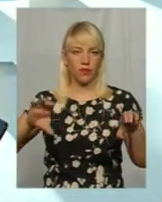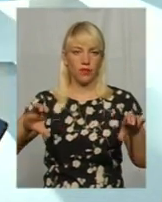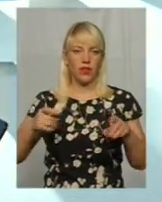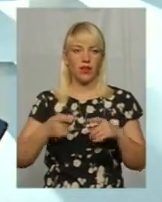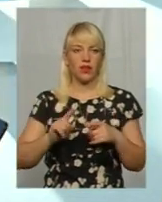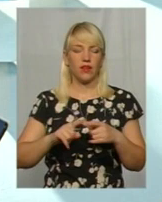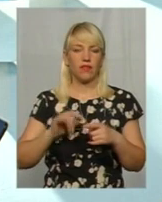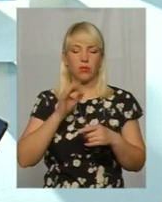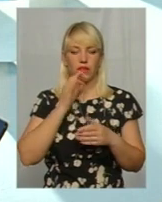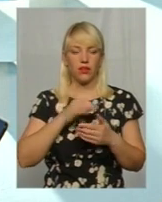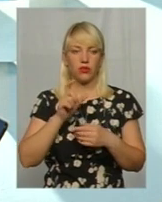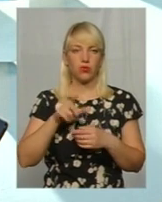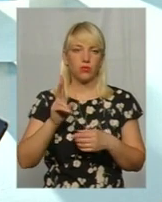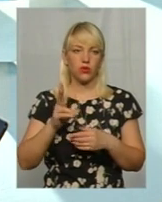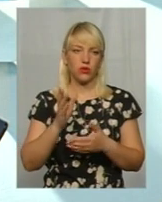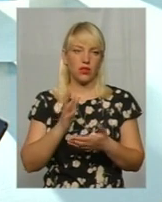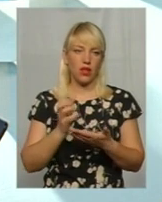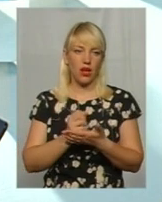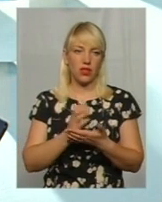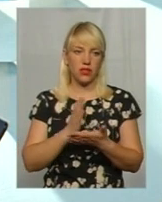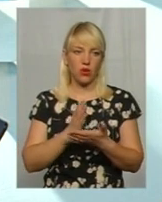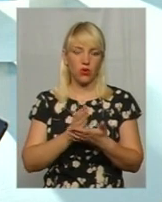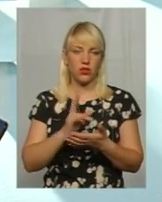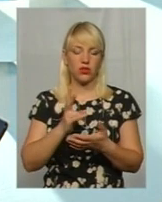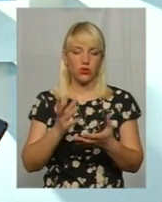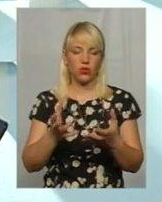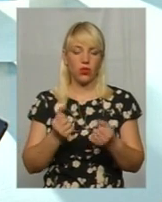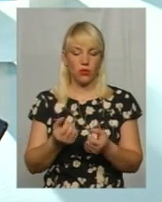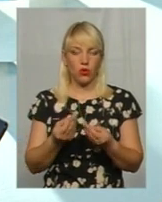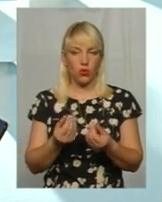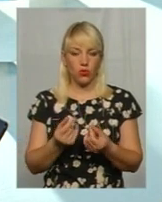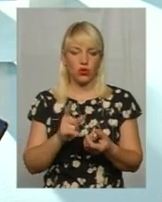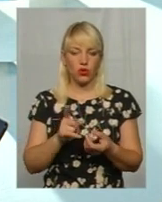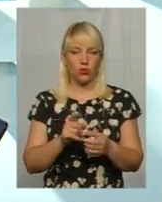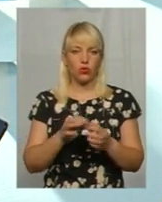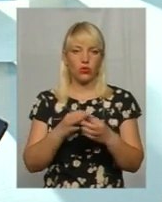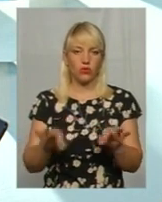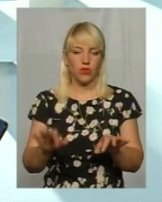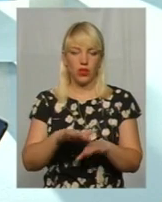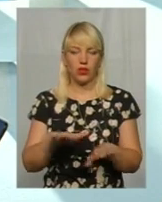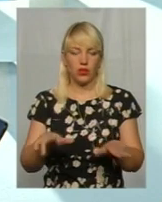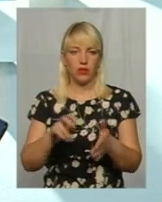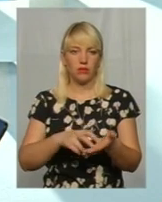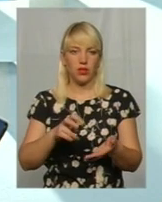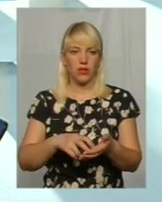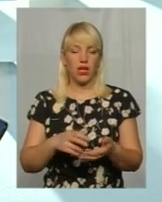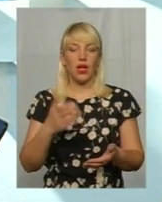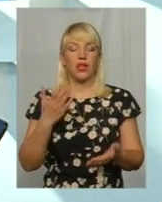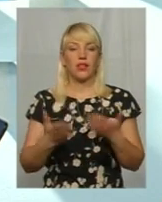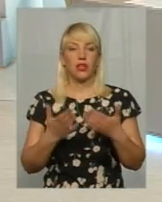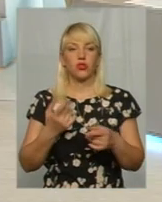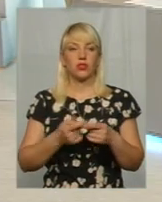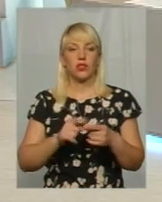особу, яка знаходиться і запускає, отримає гроші кошти, запускає дітей на батут. Тобто, з'ясувати власника. Якщо ця